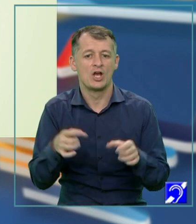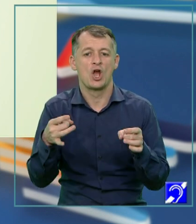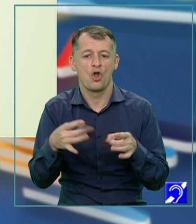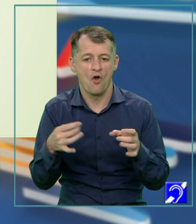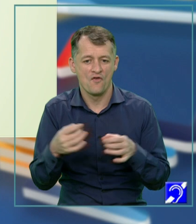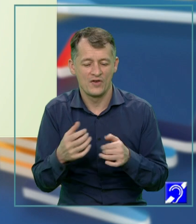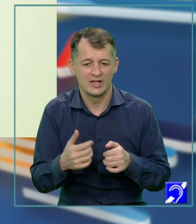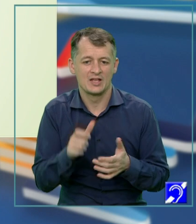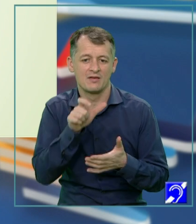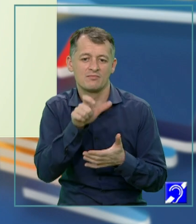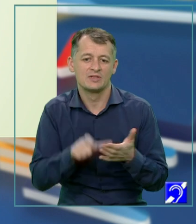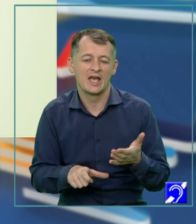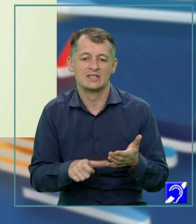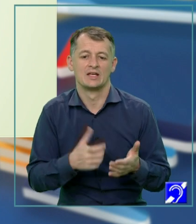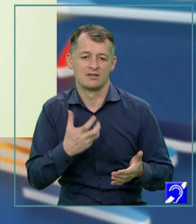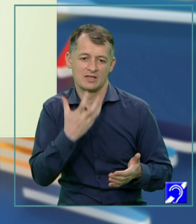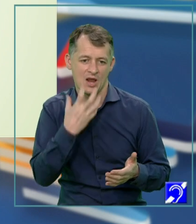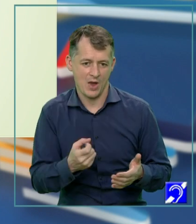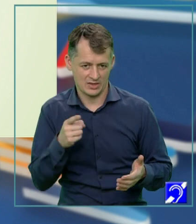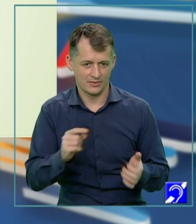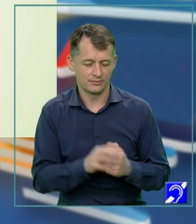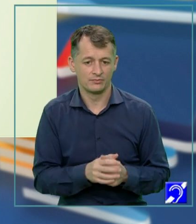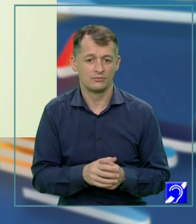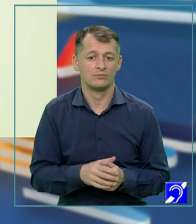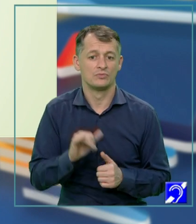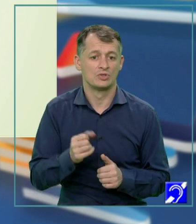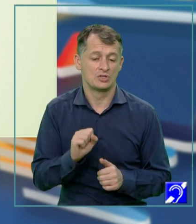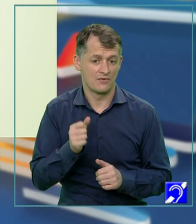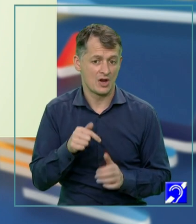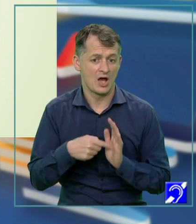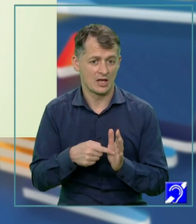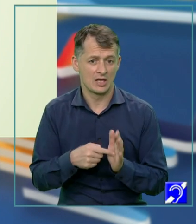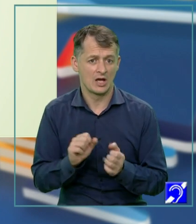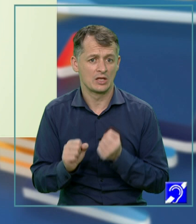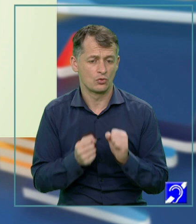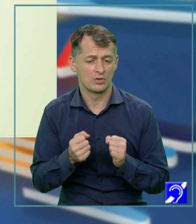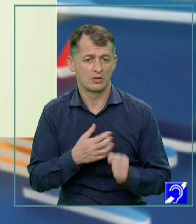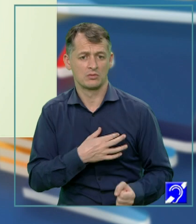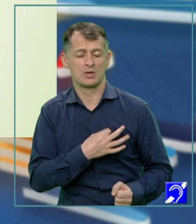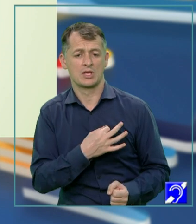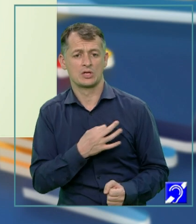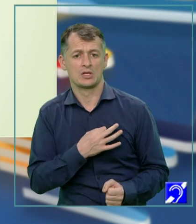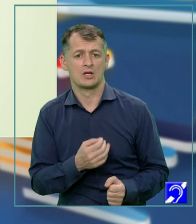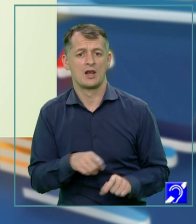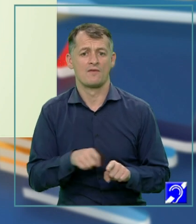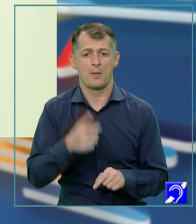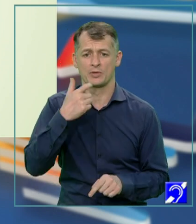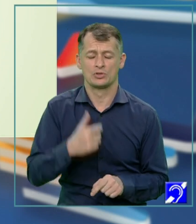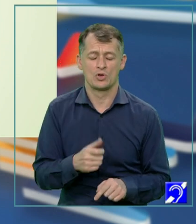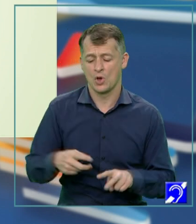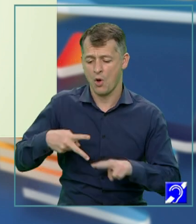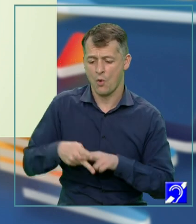Ștefan este dispus să ignore realitatea căderii frunzelor, afișând o atitudine detașată, pozând într-o persoană